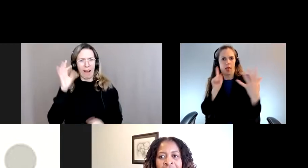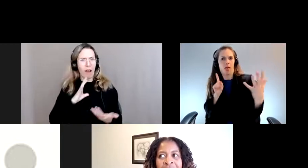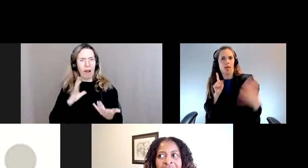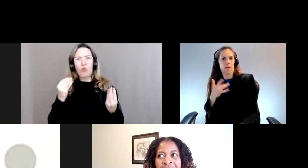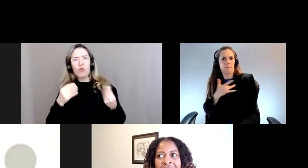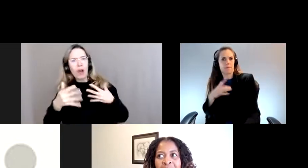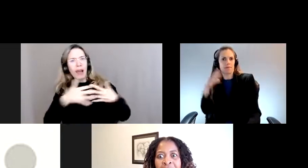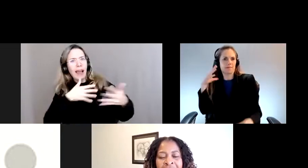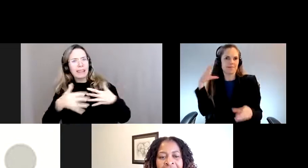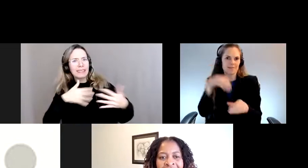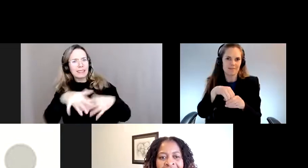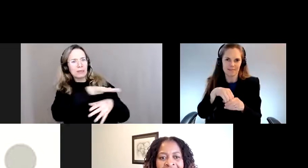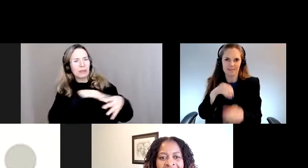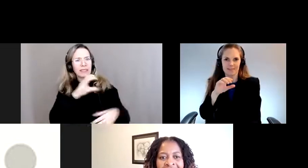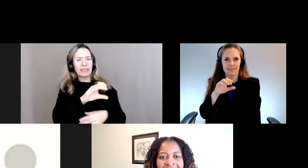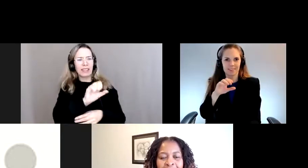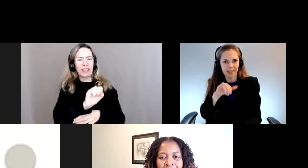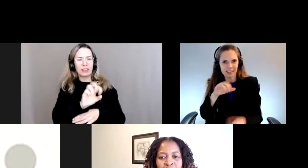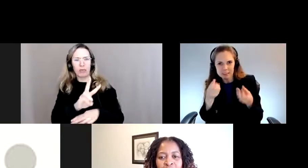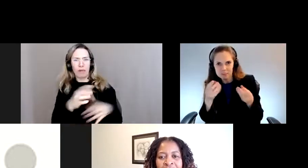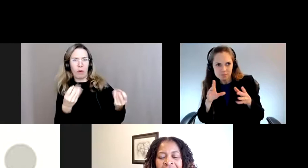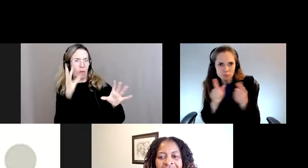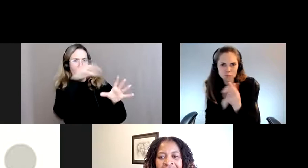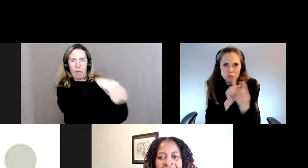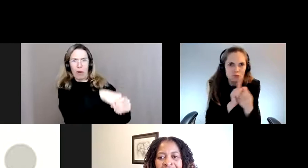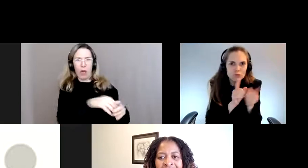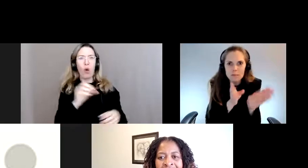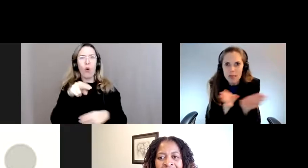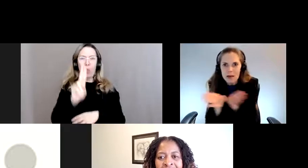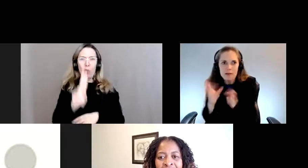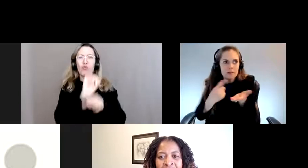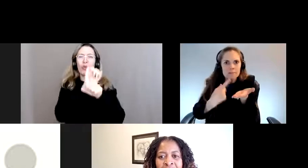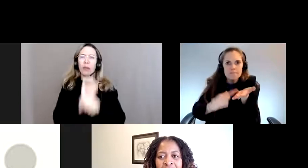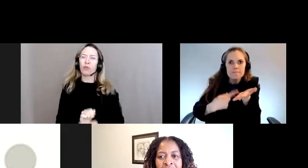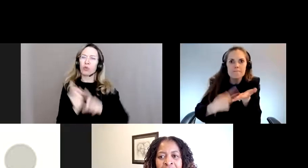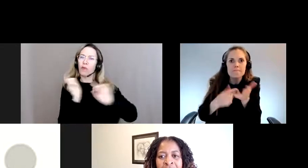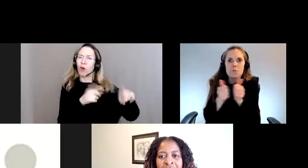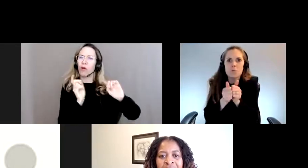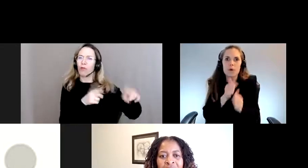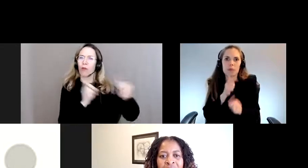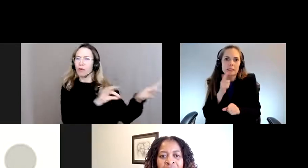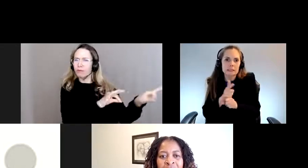'espace du CSW, du forum de l'ONU. D'habitude, je suis